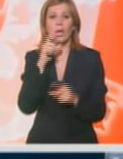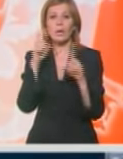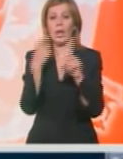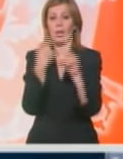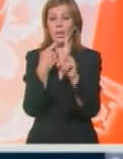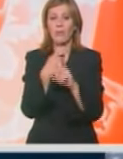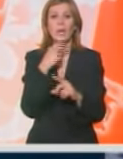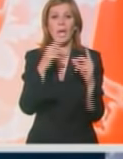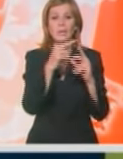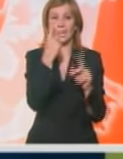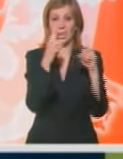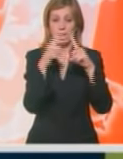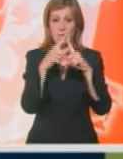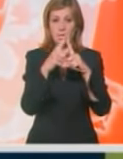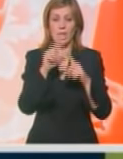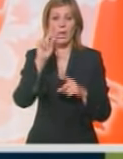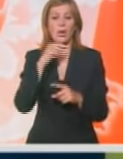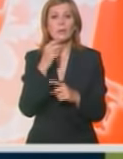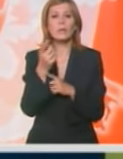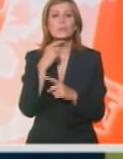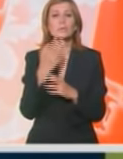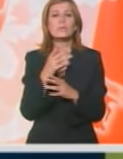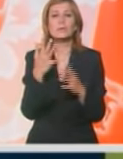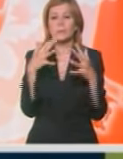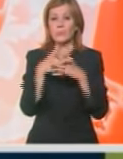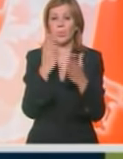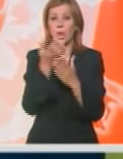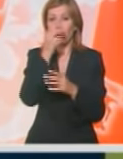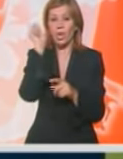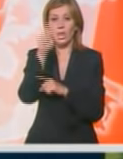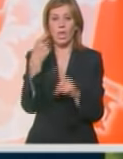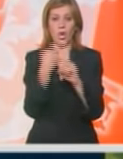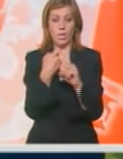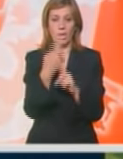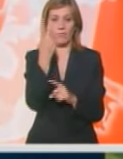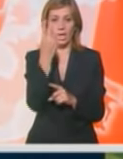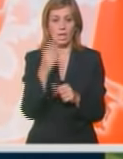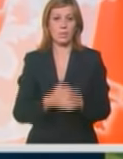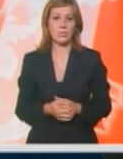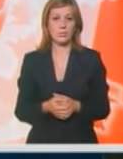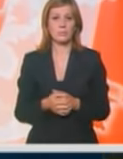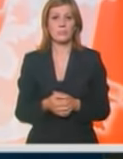-Kijev Ajax 1-1. Rosenborg je u skandinavskom okršaju bio spešnju od Kopenhagina 2-1.